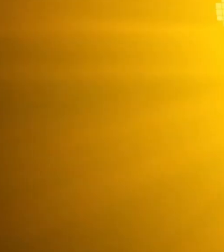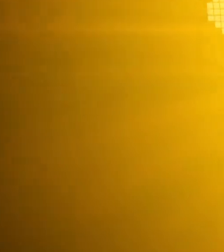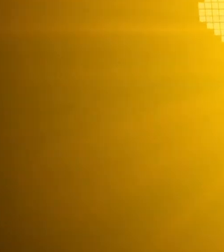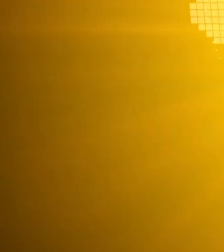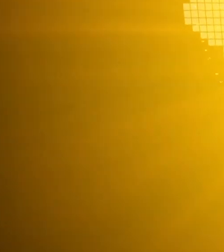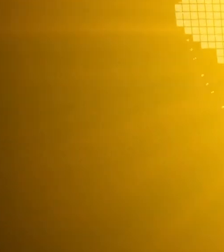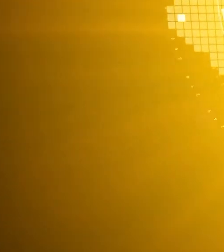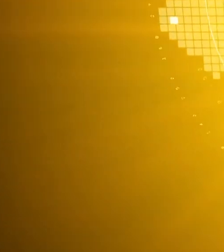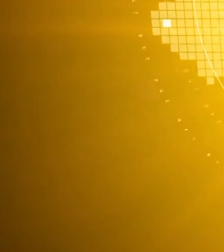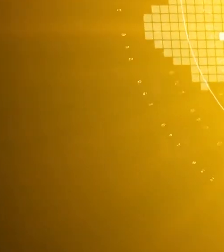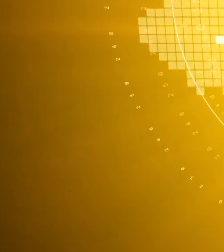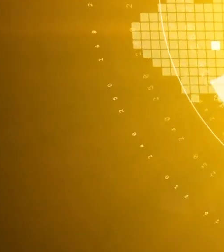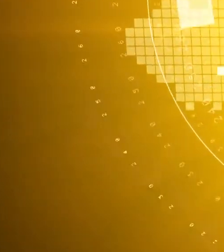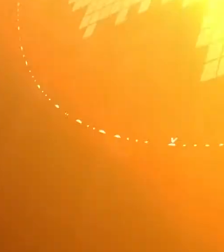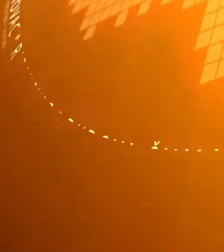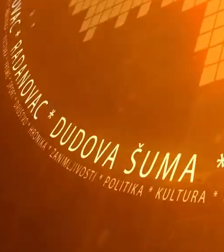Thank